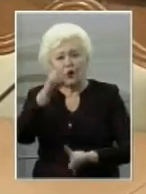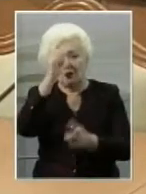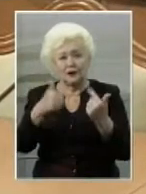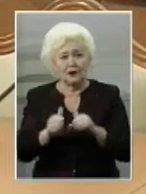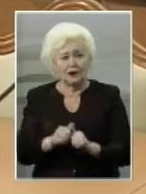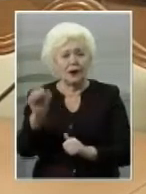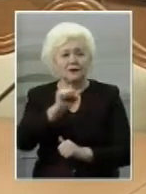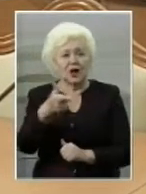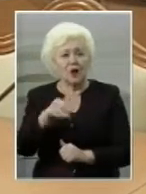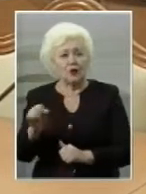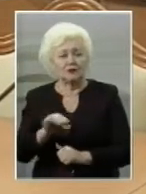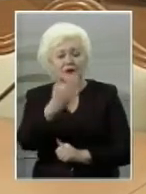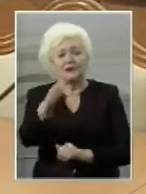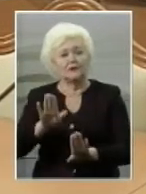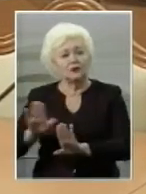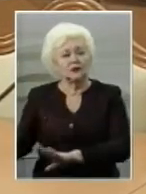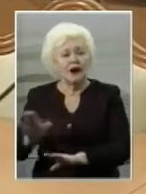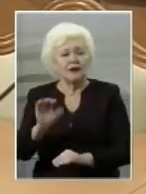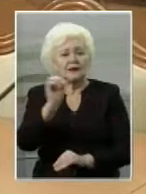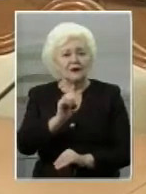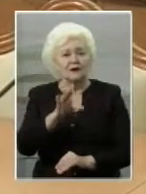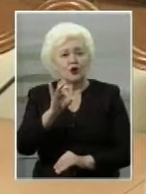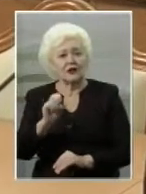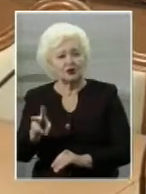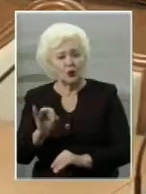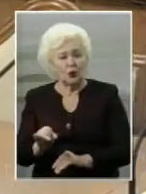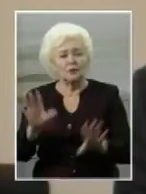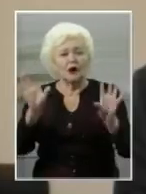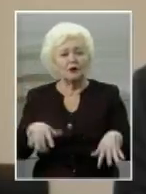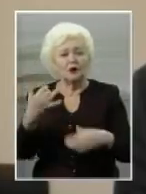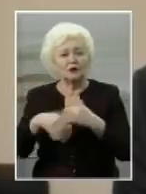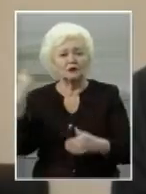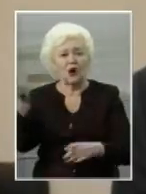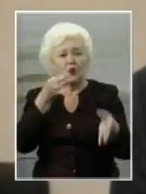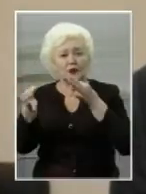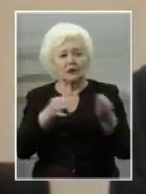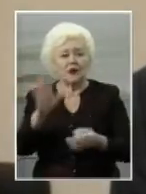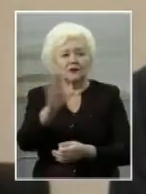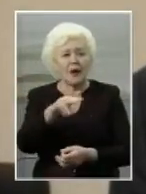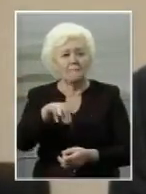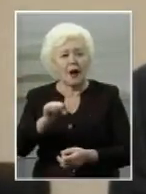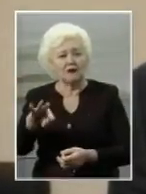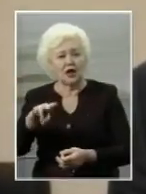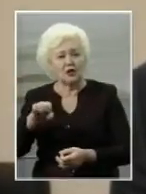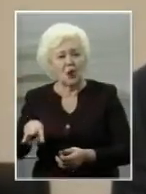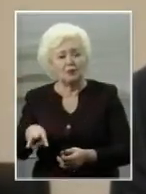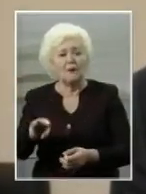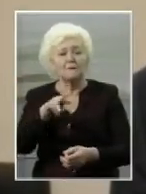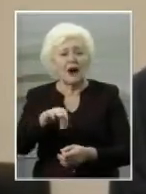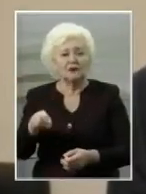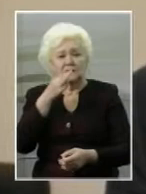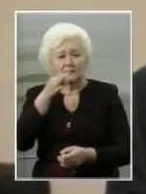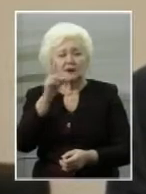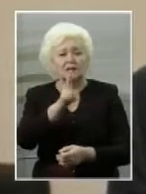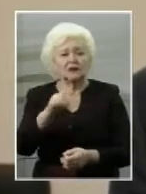Андрієм Гордєєвим та його заступником Євгеном Рощуком, а також з головою Херсонської облради Владиславом Мангером. Мангер сказав,